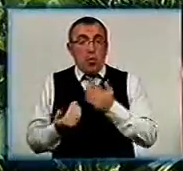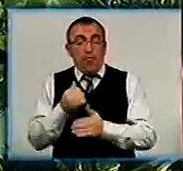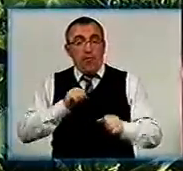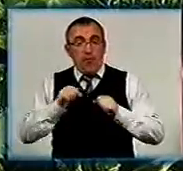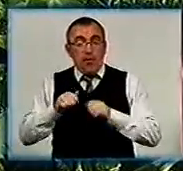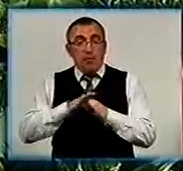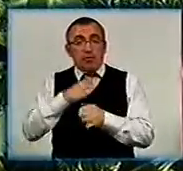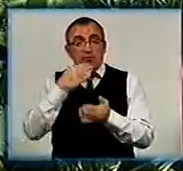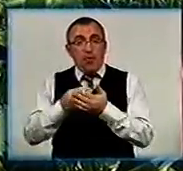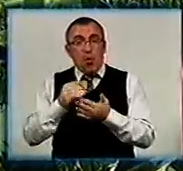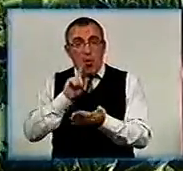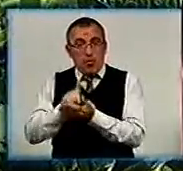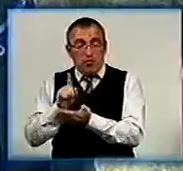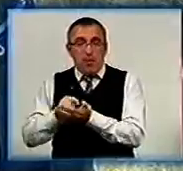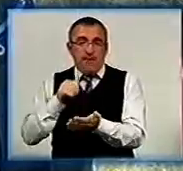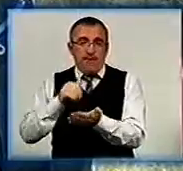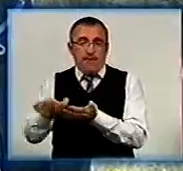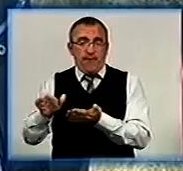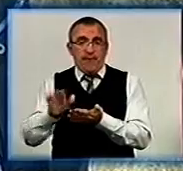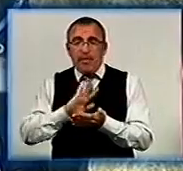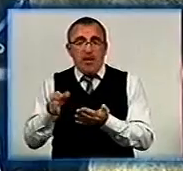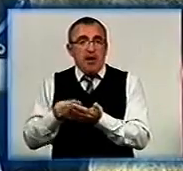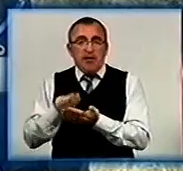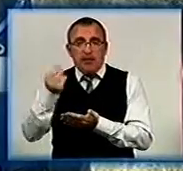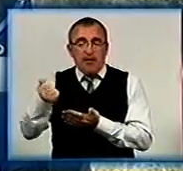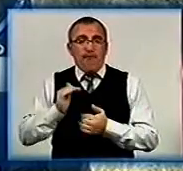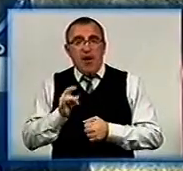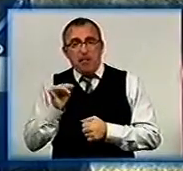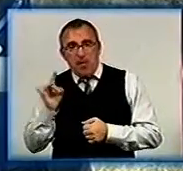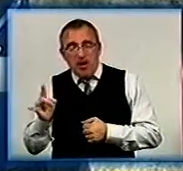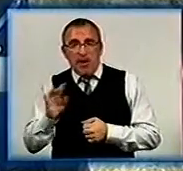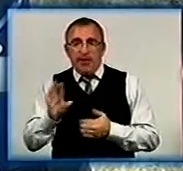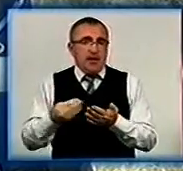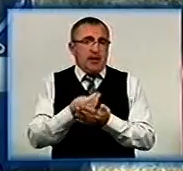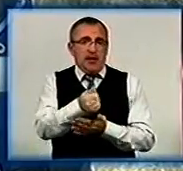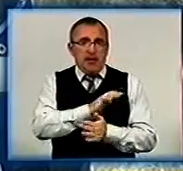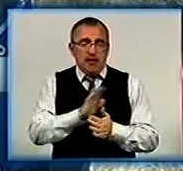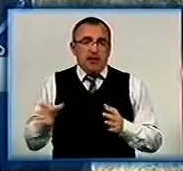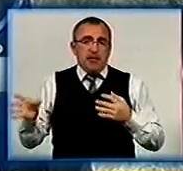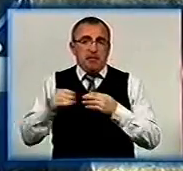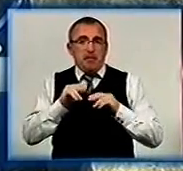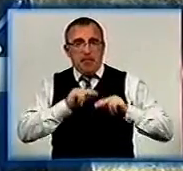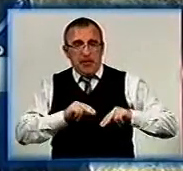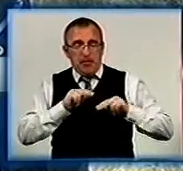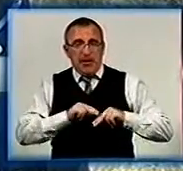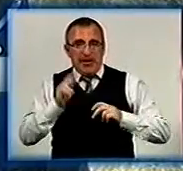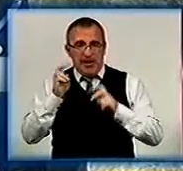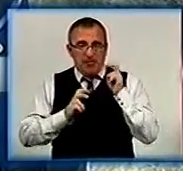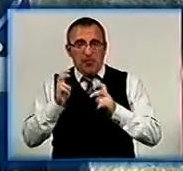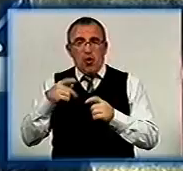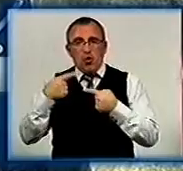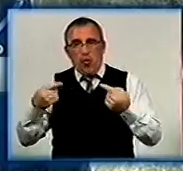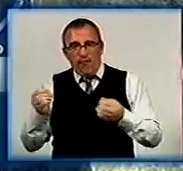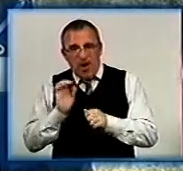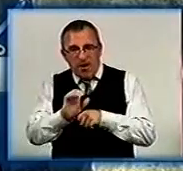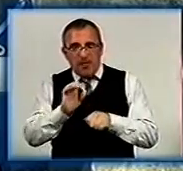виконувати свої зобов'язання відмовився. Не розрахувалися не з фермерами, не розрахувалися не з підприємствами, які їм поставляли товари,